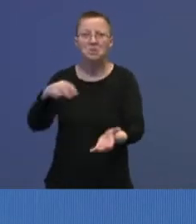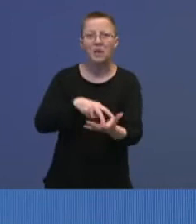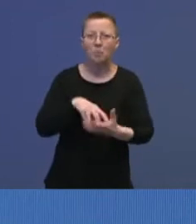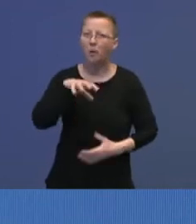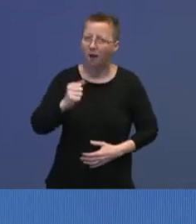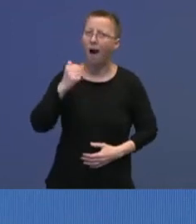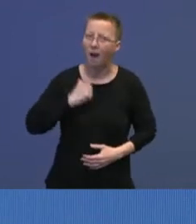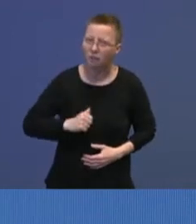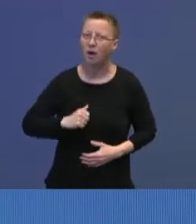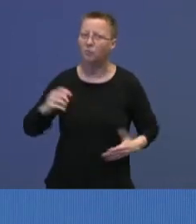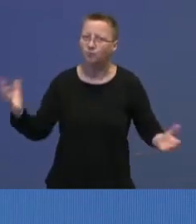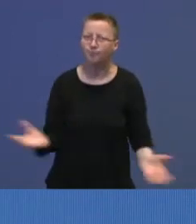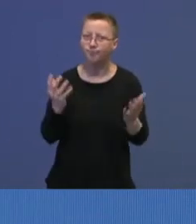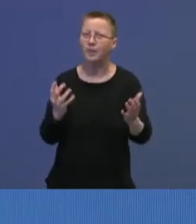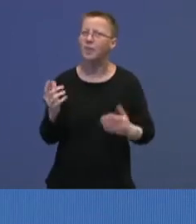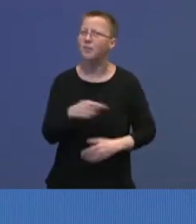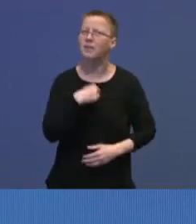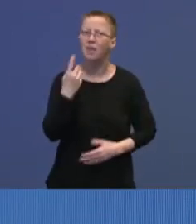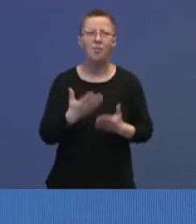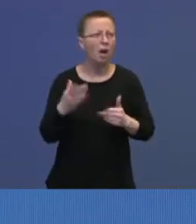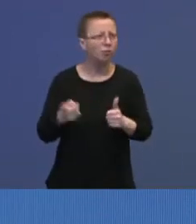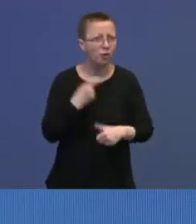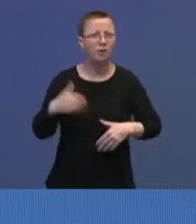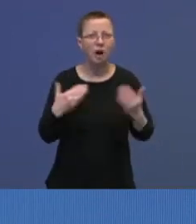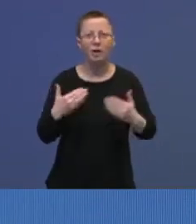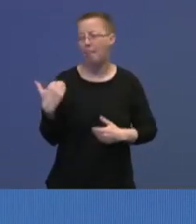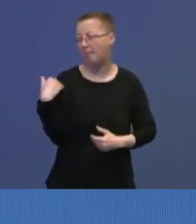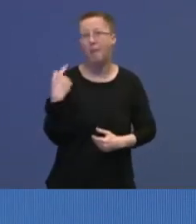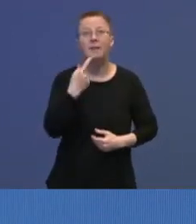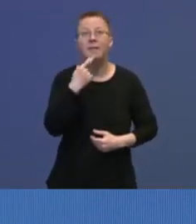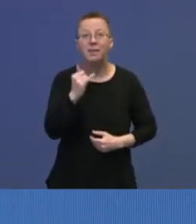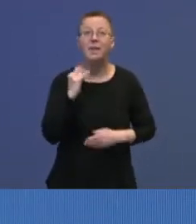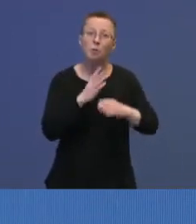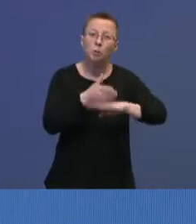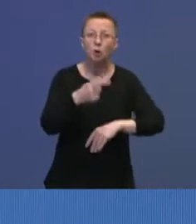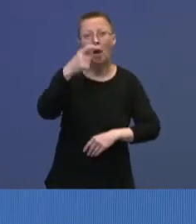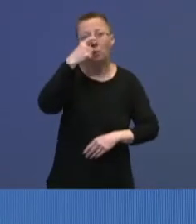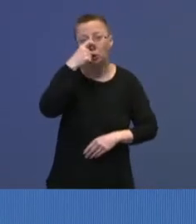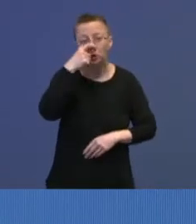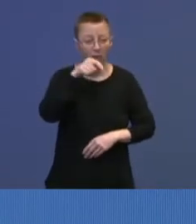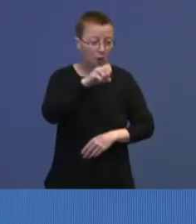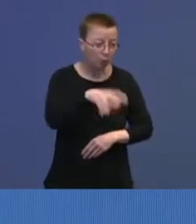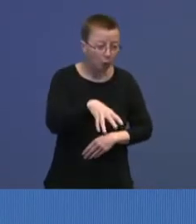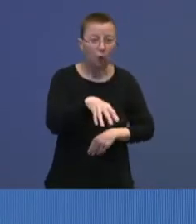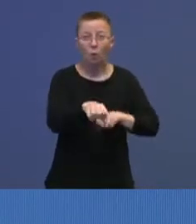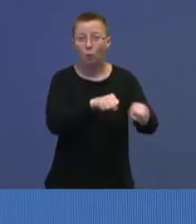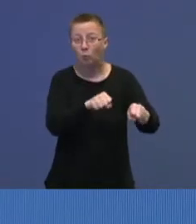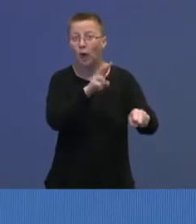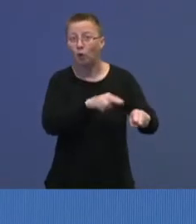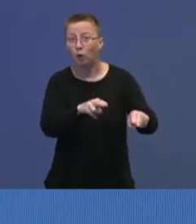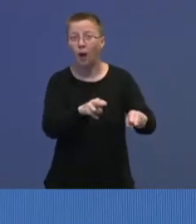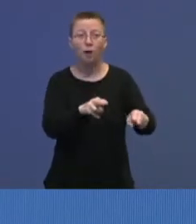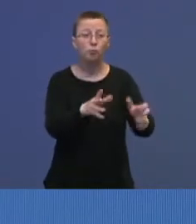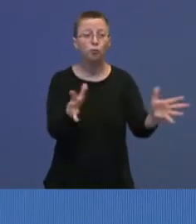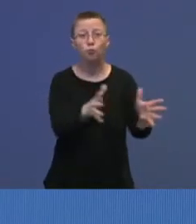har vi sagt fra dag 1. På tirsdag var jeg i Moss, som jo er en by, en kommune i Norge, på